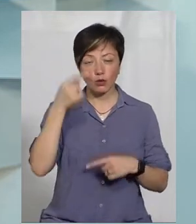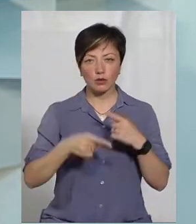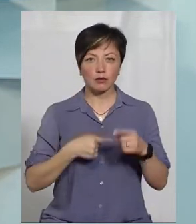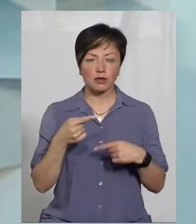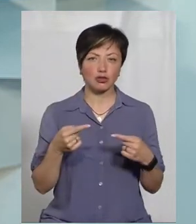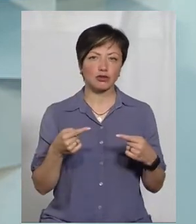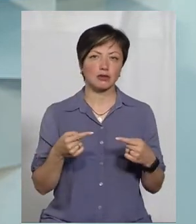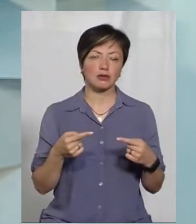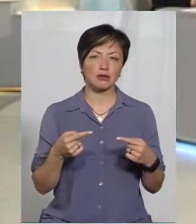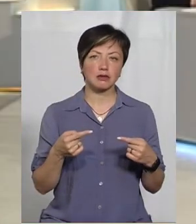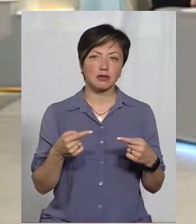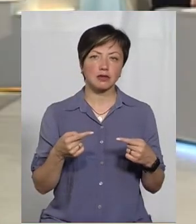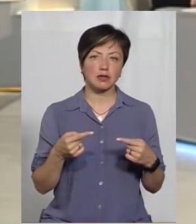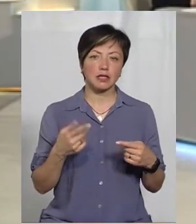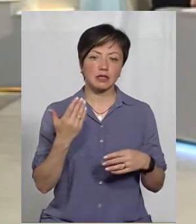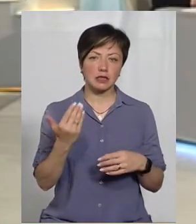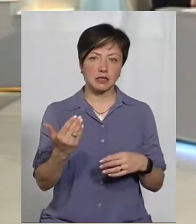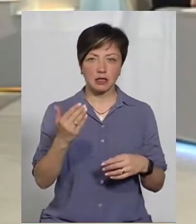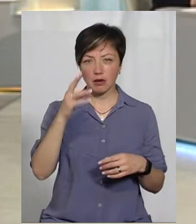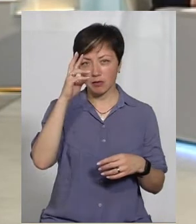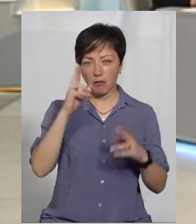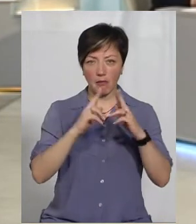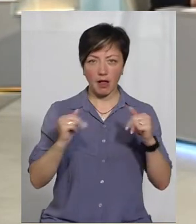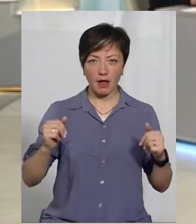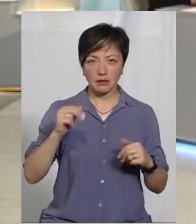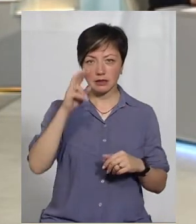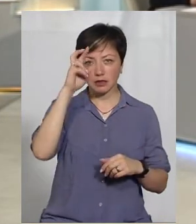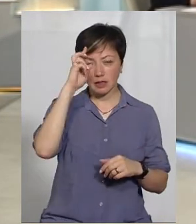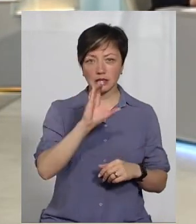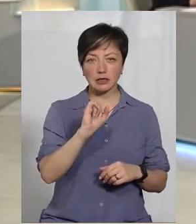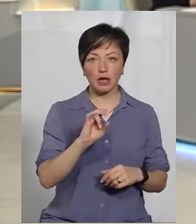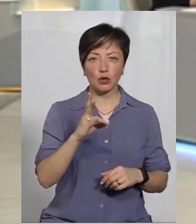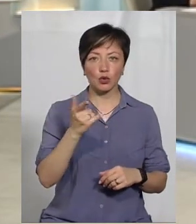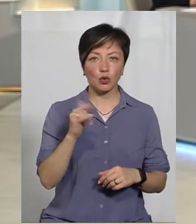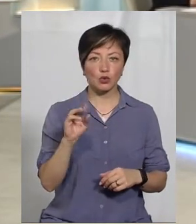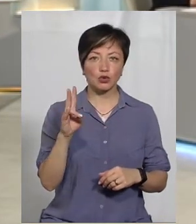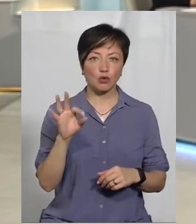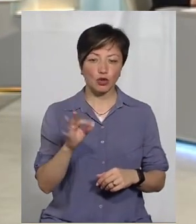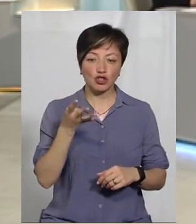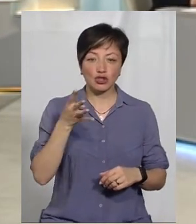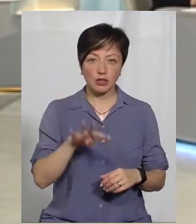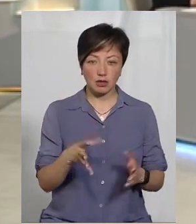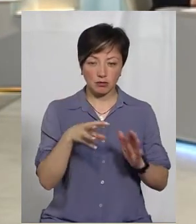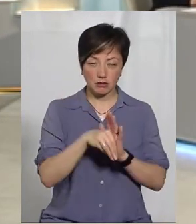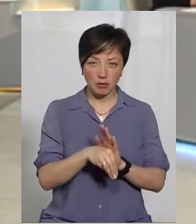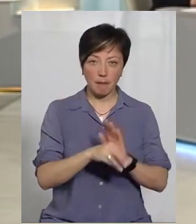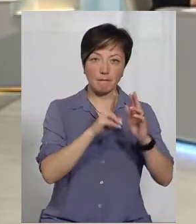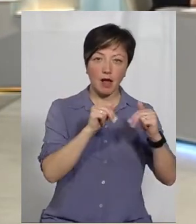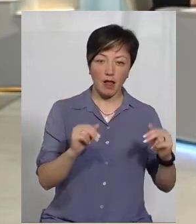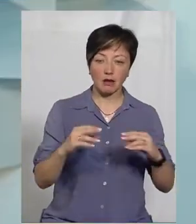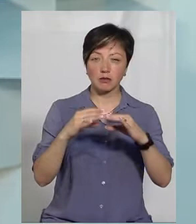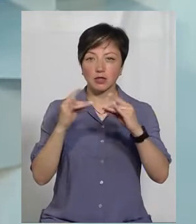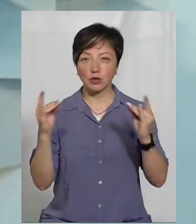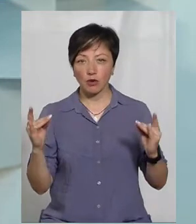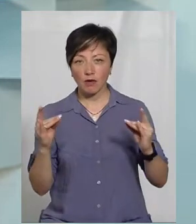садиба сангушків, вона має чотири складових палаців, дворик з аркадами, місток